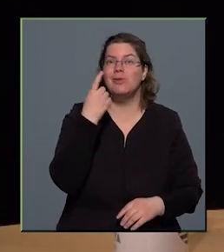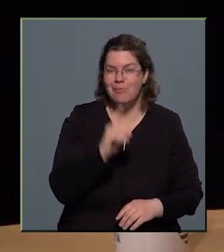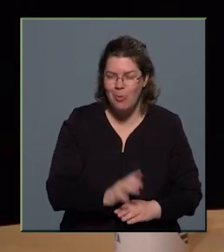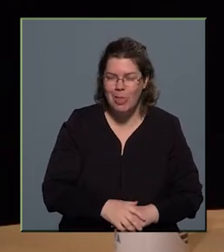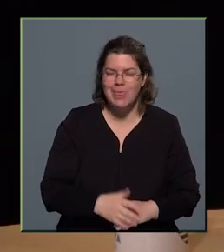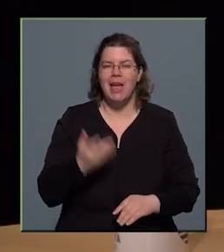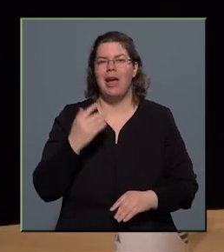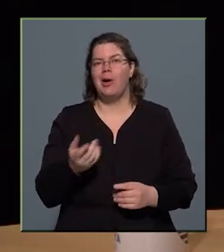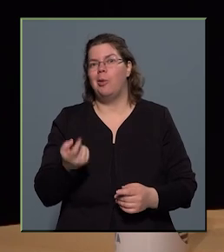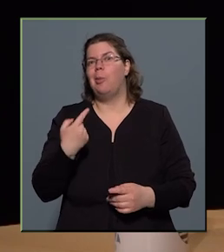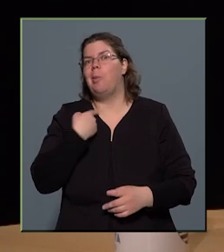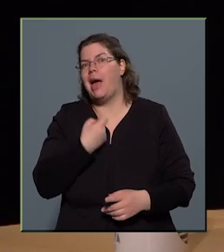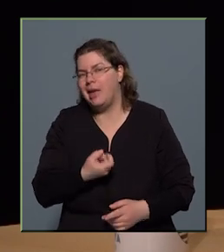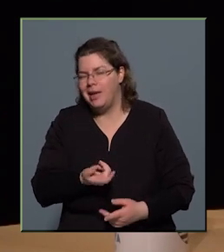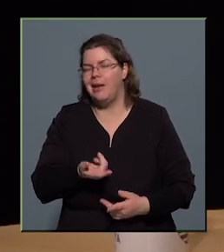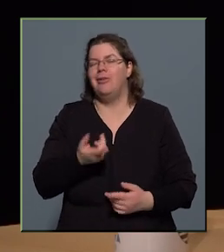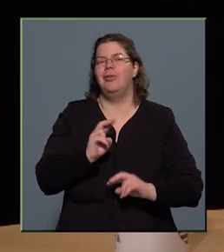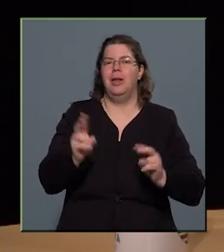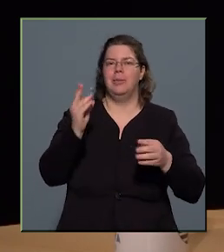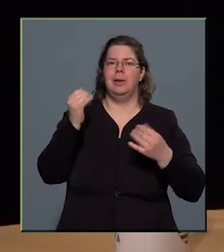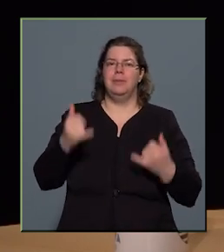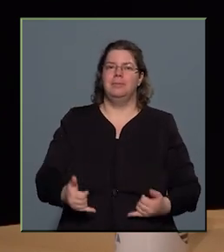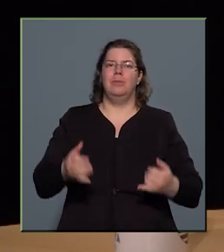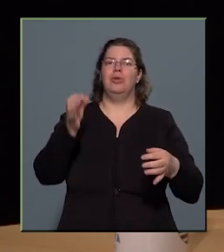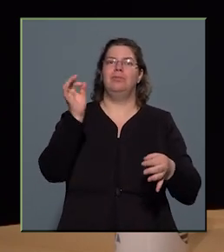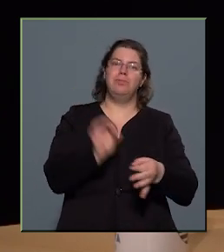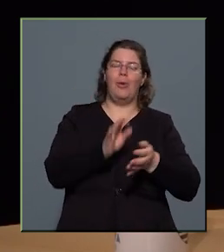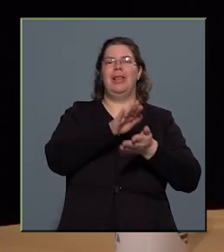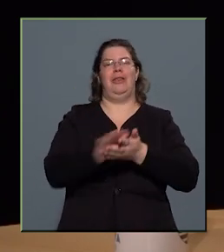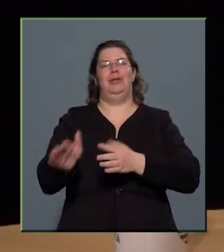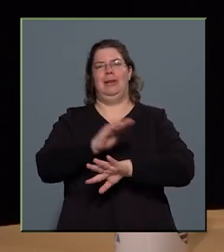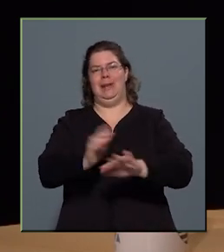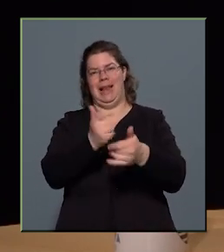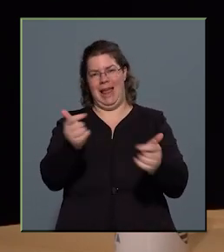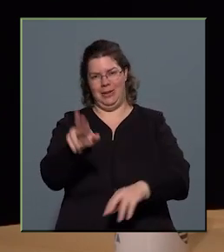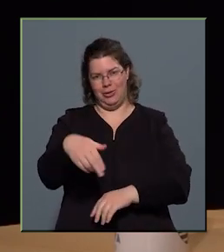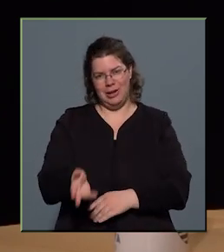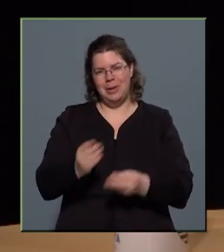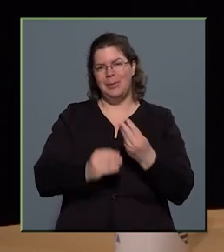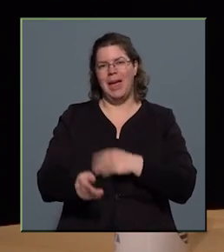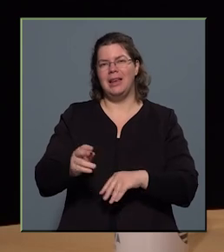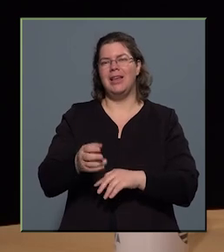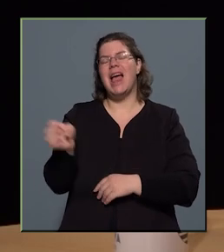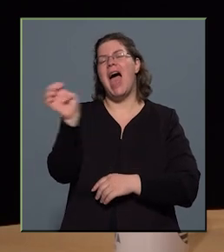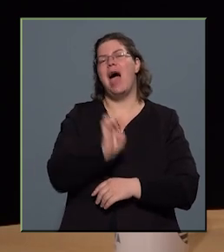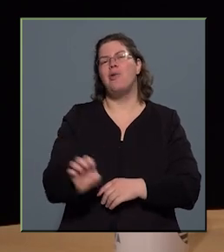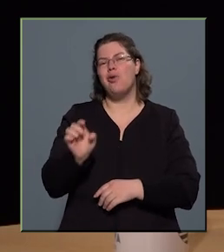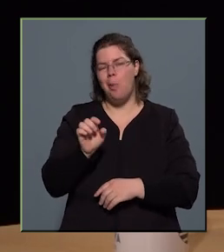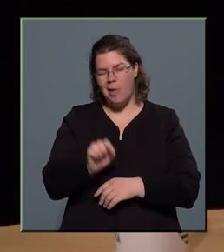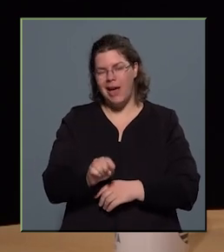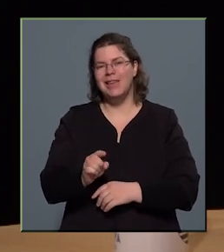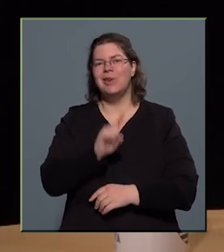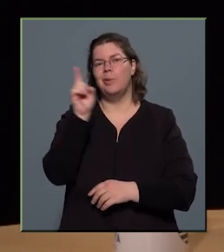akkor pehje van, mert pont most csúszott le minden lehetőségről, hiszen az Európai űrügynökség